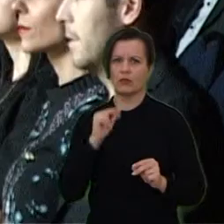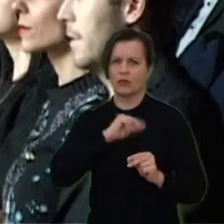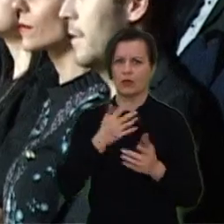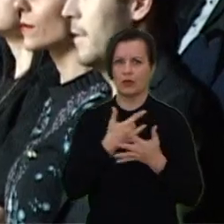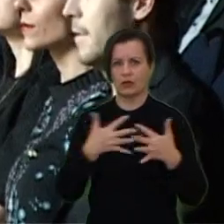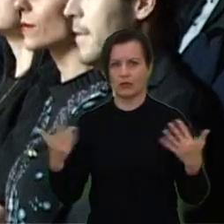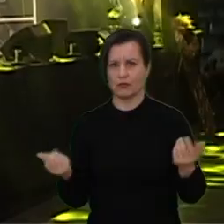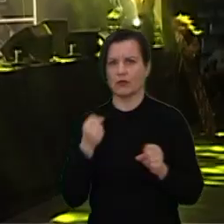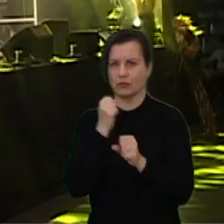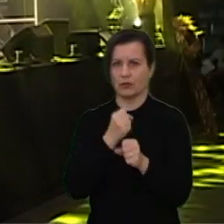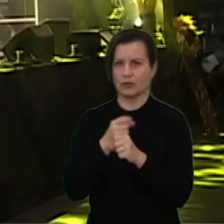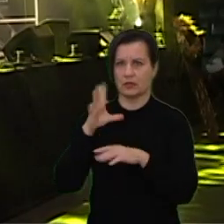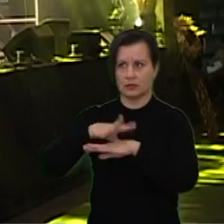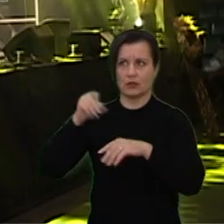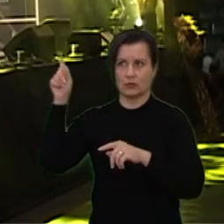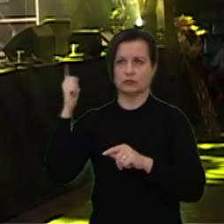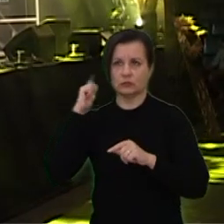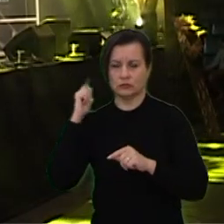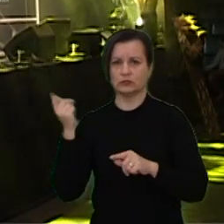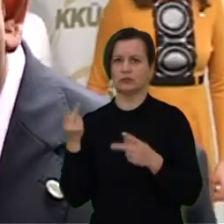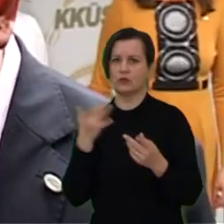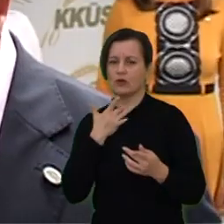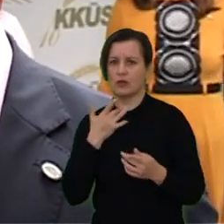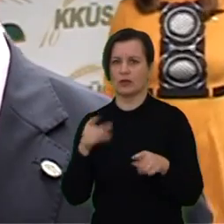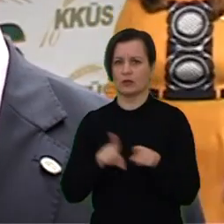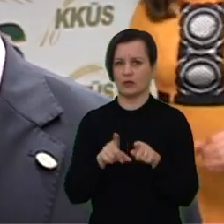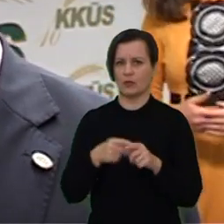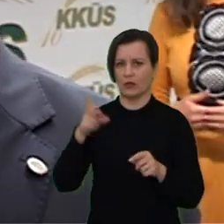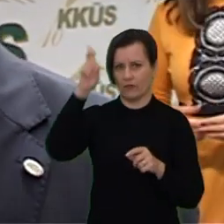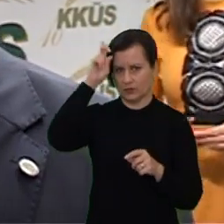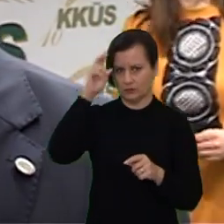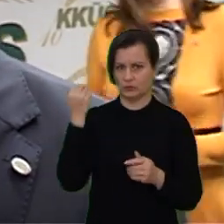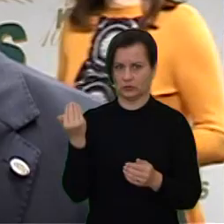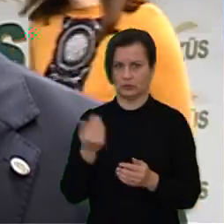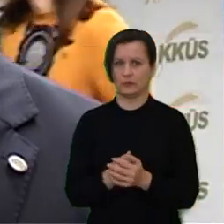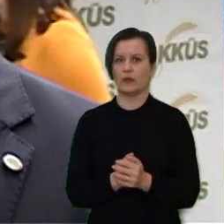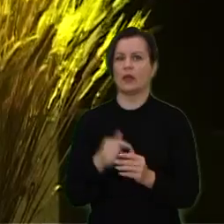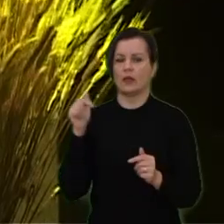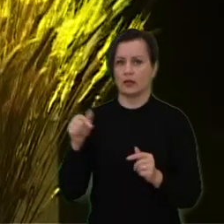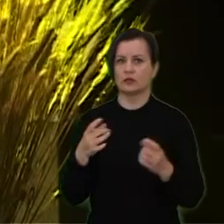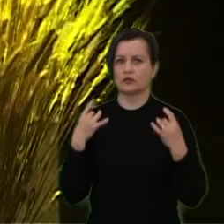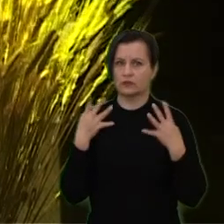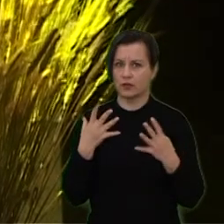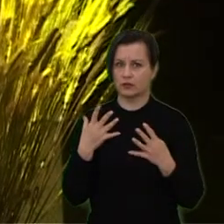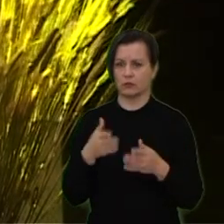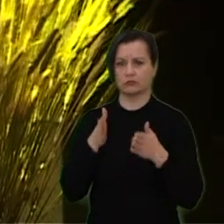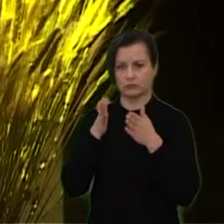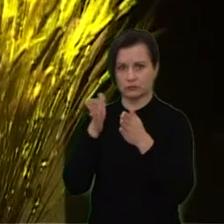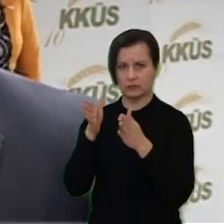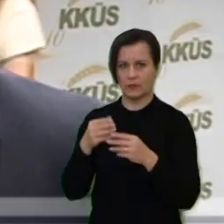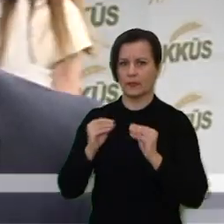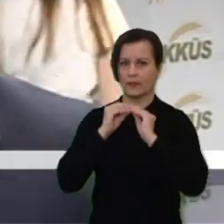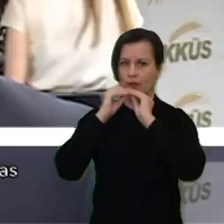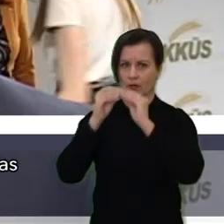žemdirbių reikalavimai išgirstami ir Seime ir vyriausybėje. Ūkininkų šventė pirmiausiai skirta mūsų dešimtmetžių paminėti, nors